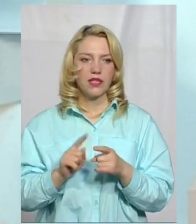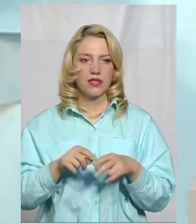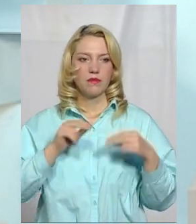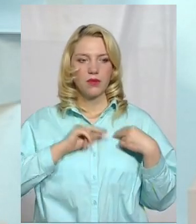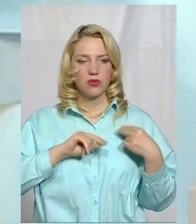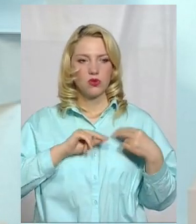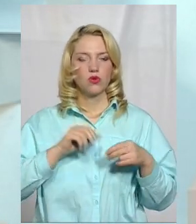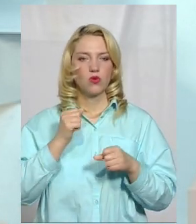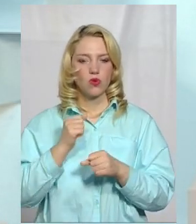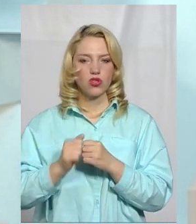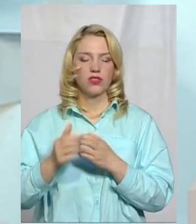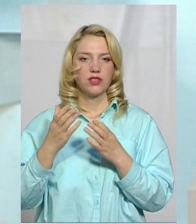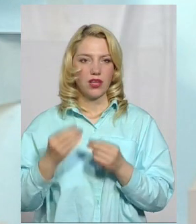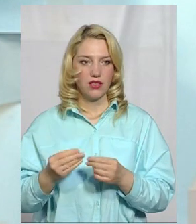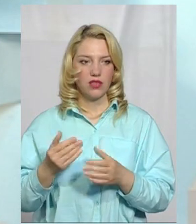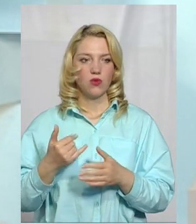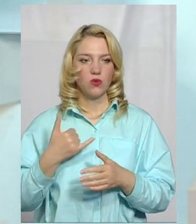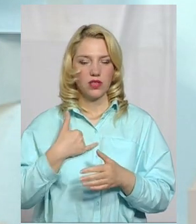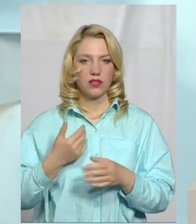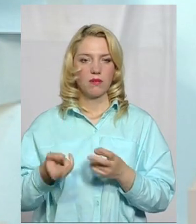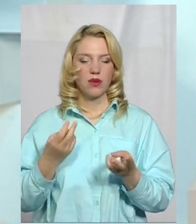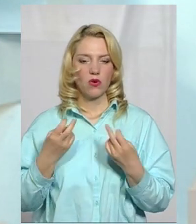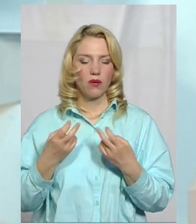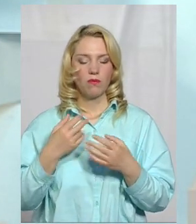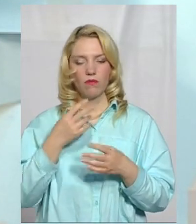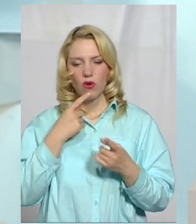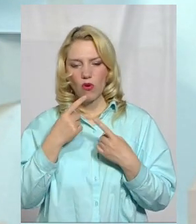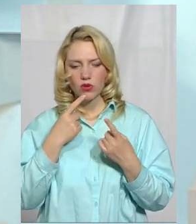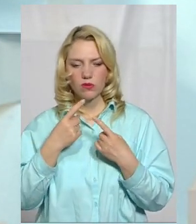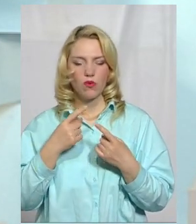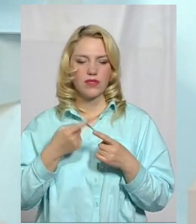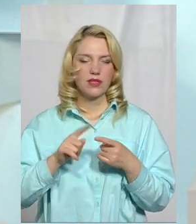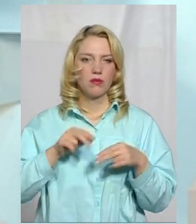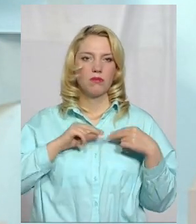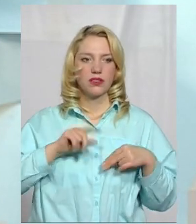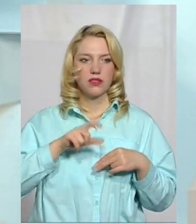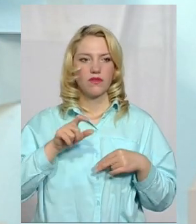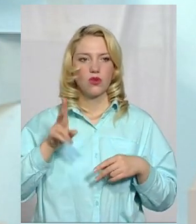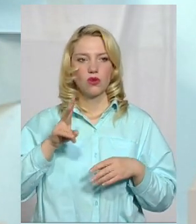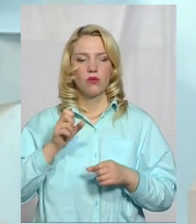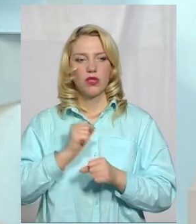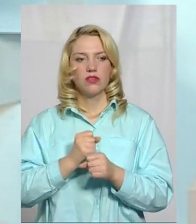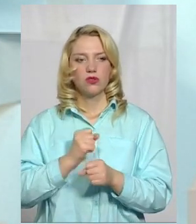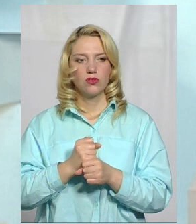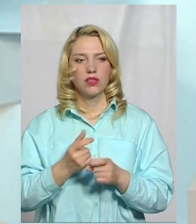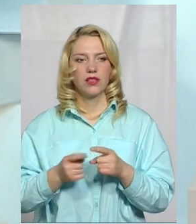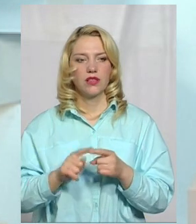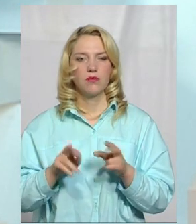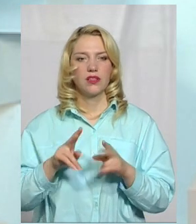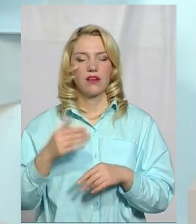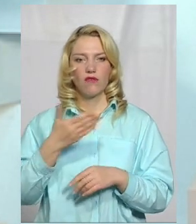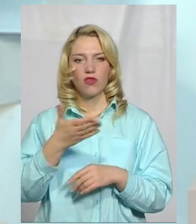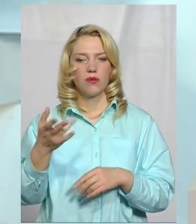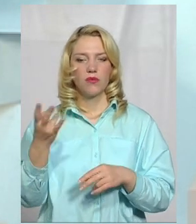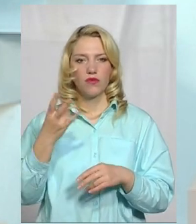працюється кожний день. І в мене проходять розмови з тими працівниками, які в нас працюють. Над тим, як